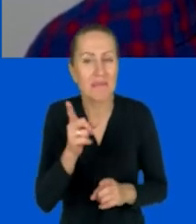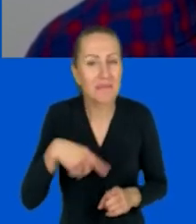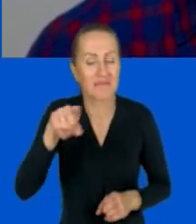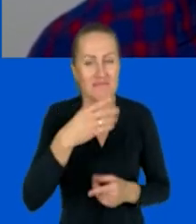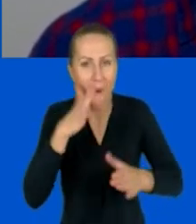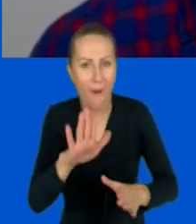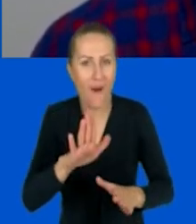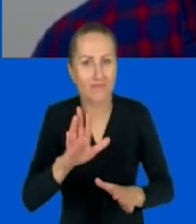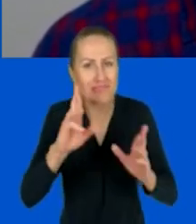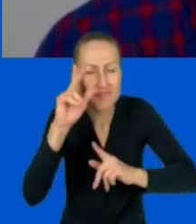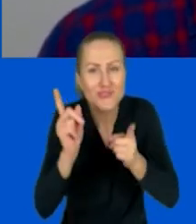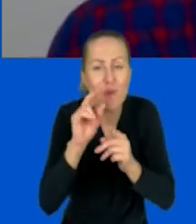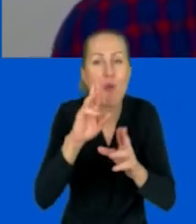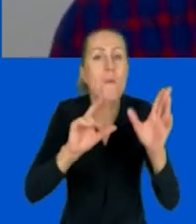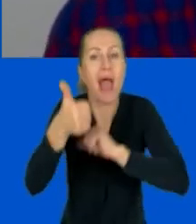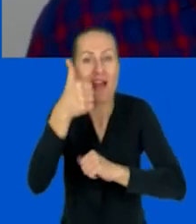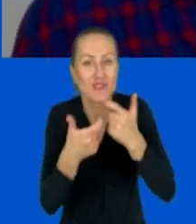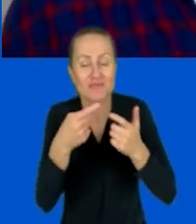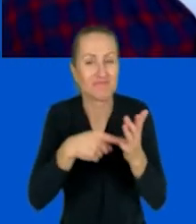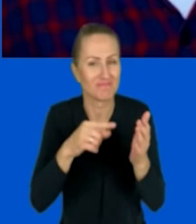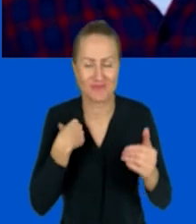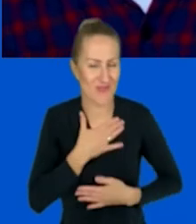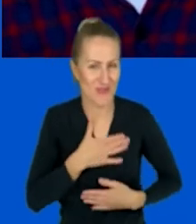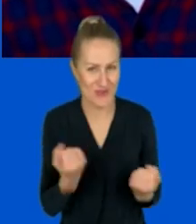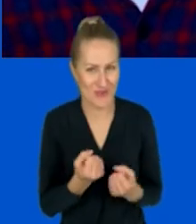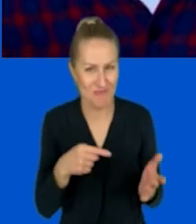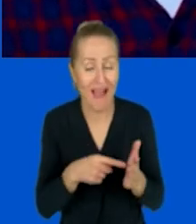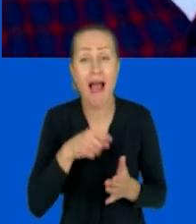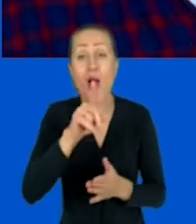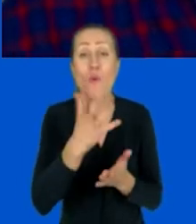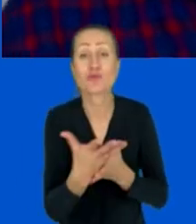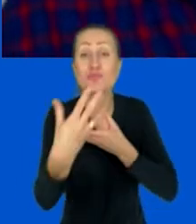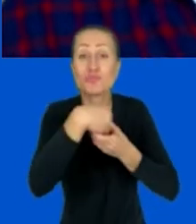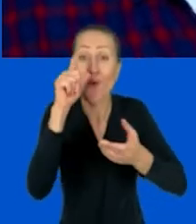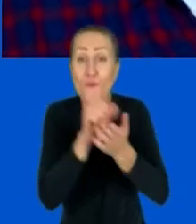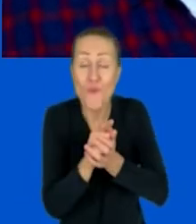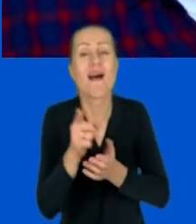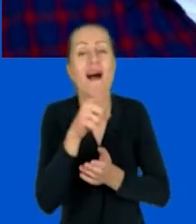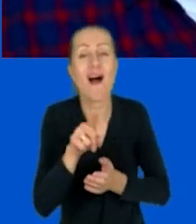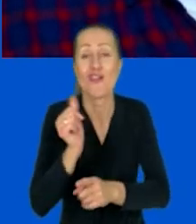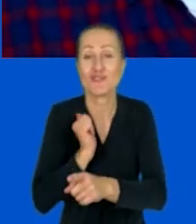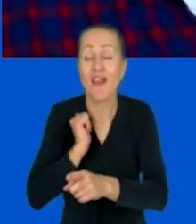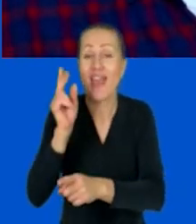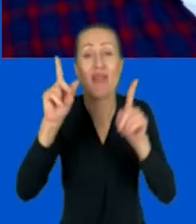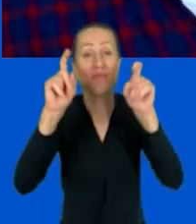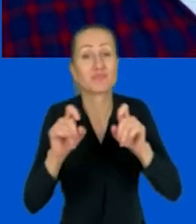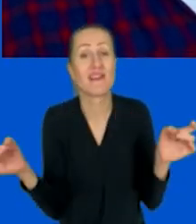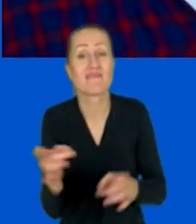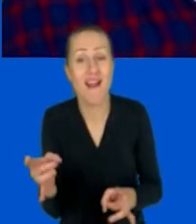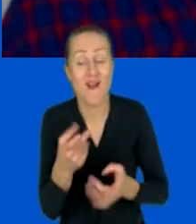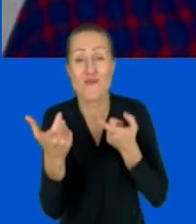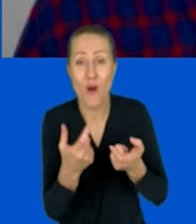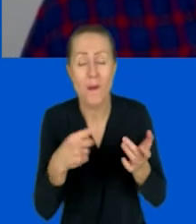wykazać się refleksem. Nie wiem, możecie mi też napisać, jak już jesteście w tym pokoju i czekacie na rozpoczęcie gry, czy